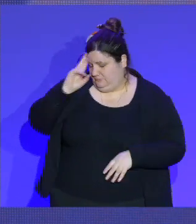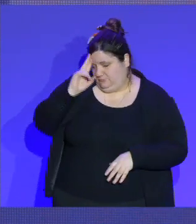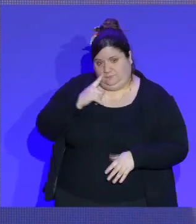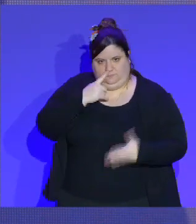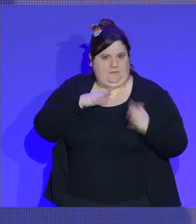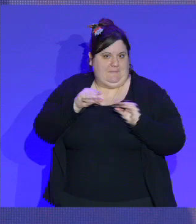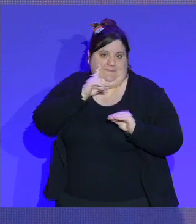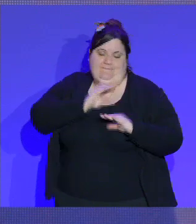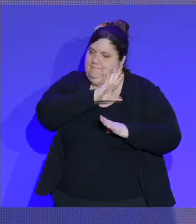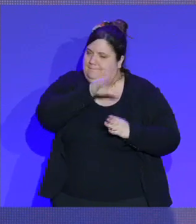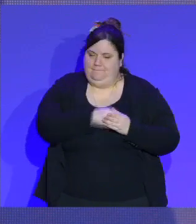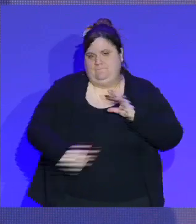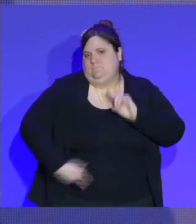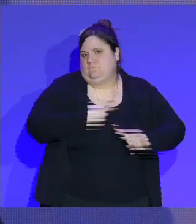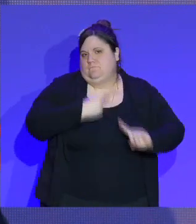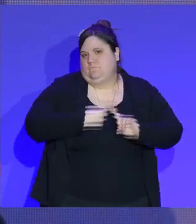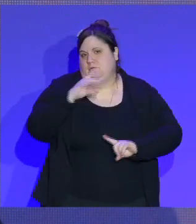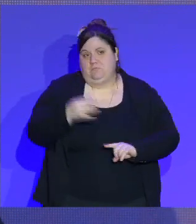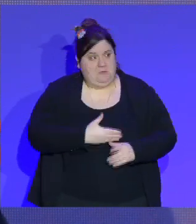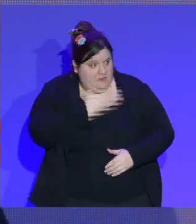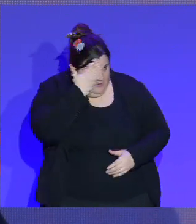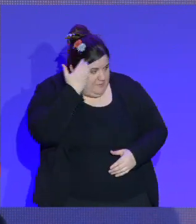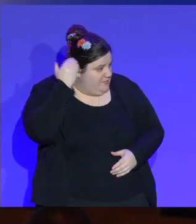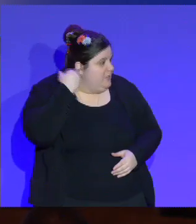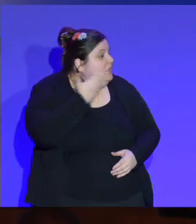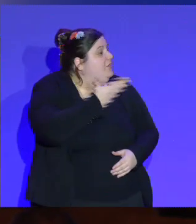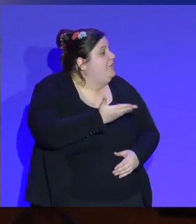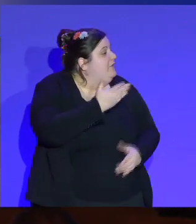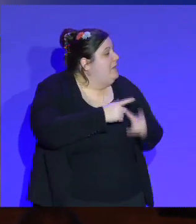essentiel. Je ne pas dans vos instances où vous en êtes de la parité.